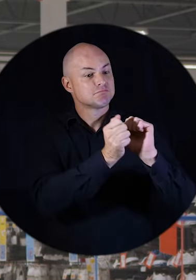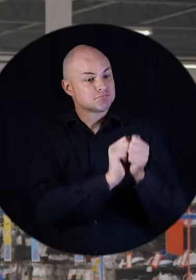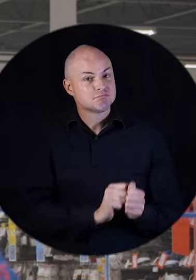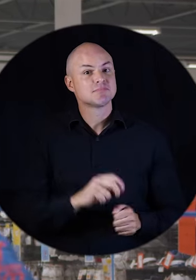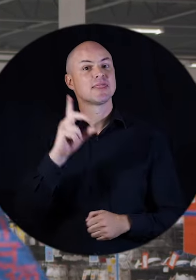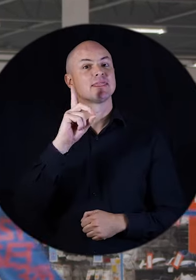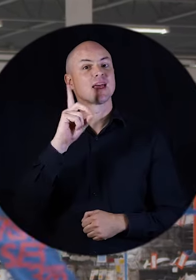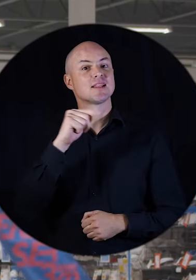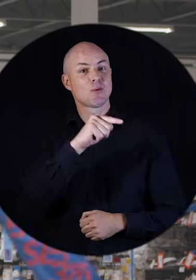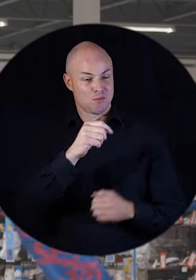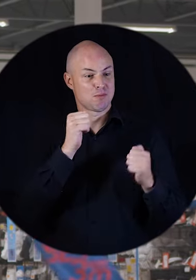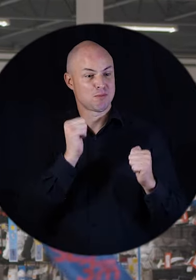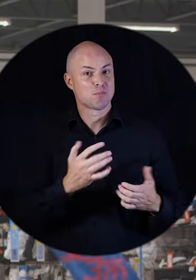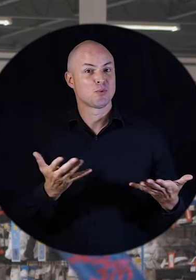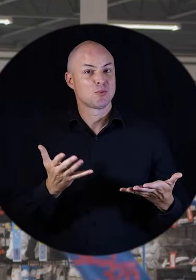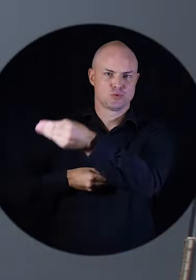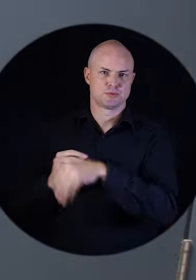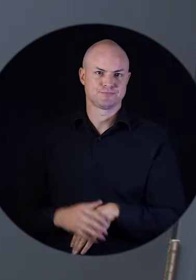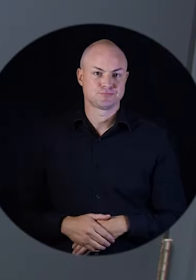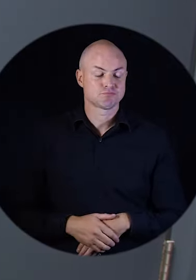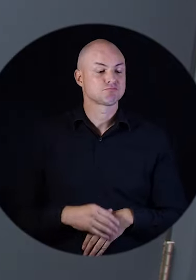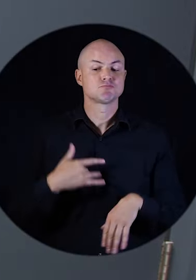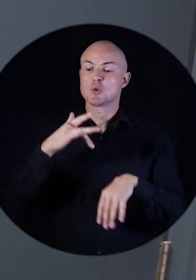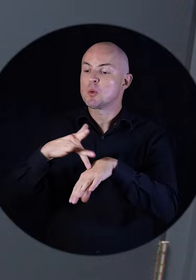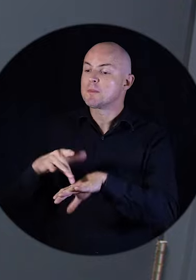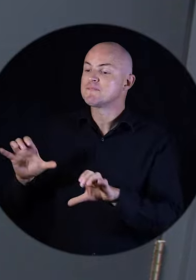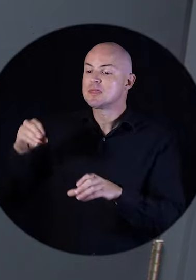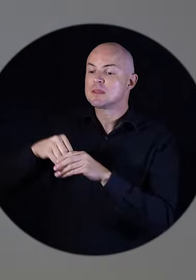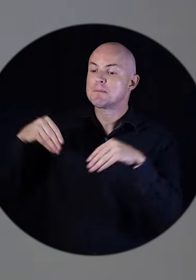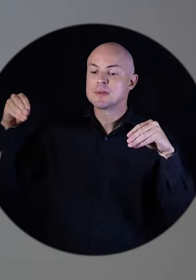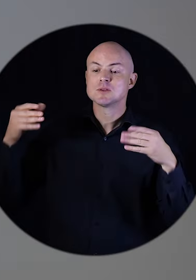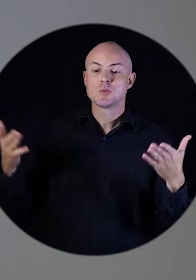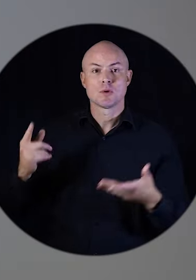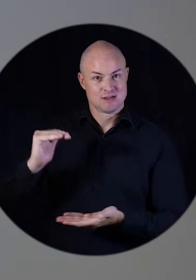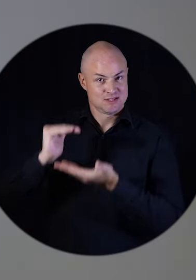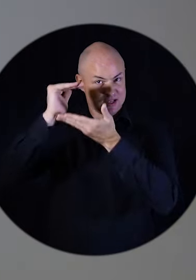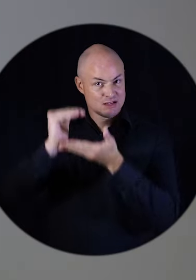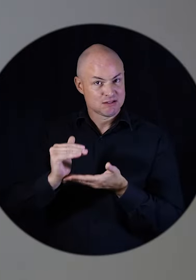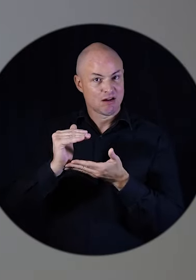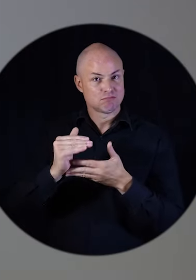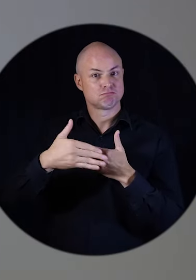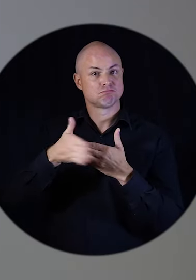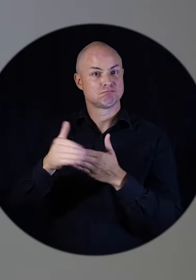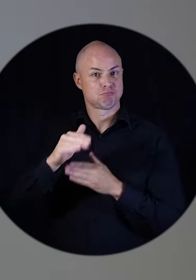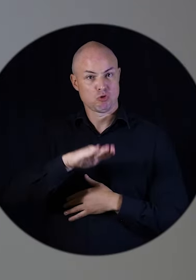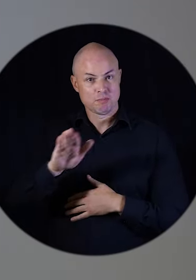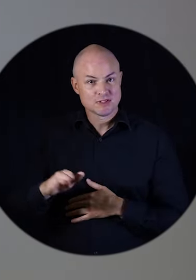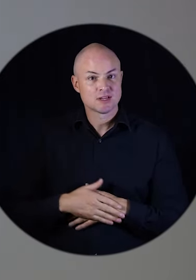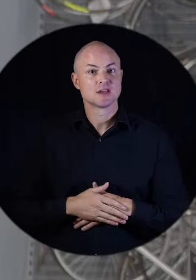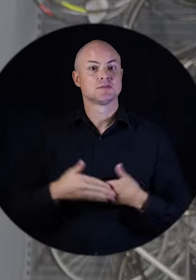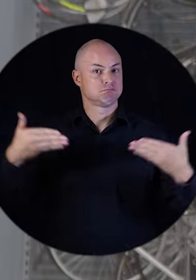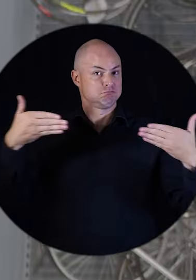environnement, Décathlon a su l'aider à regarder de l'avant. Qu'est qui a fait concrètement en magasin? On a un ascenseur avec une porte qui s'ouvre automatique.